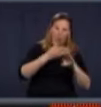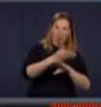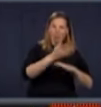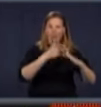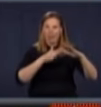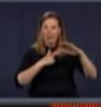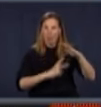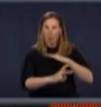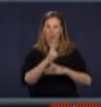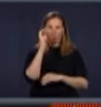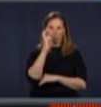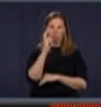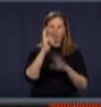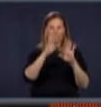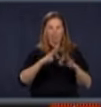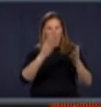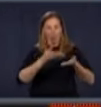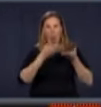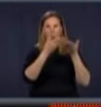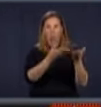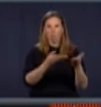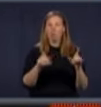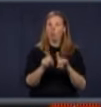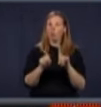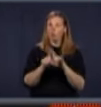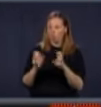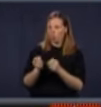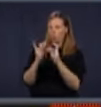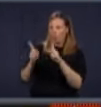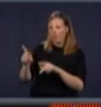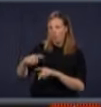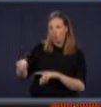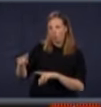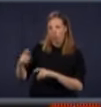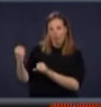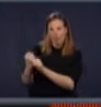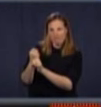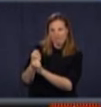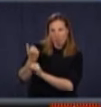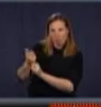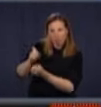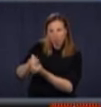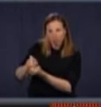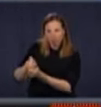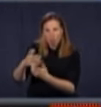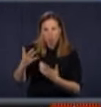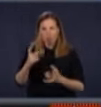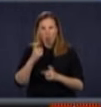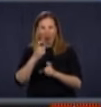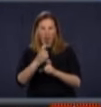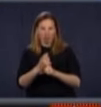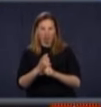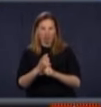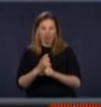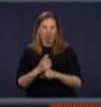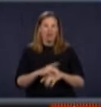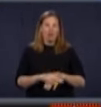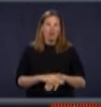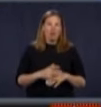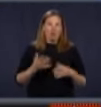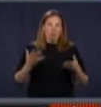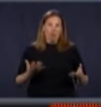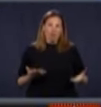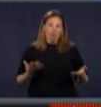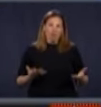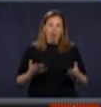on essayer d'en fournir. Il y des gens de plus en plus qui s'en achètent, qui s'en font personnellement. Là, on va,